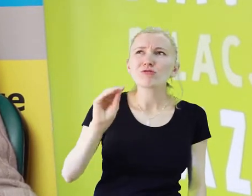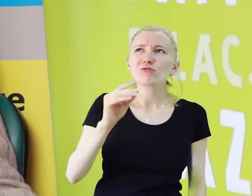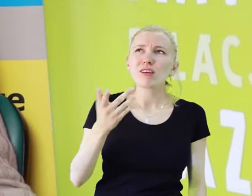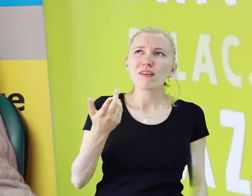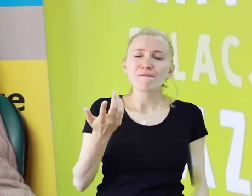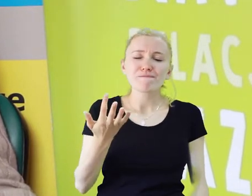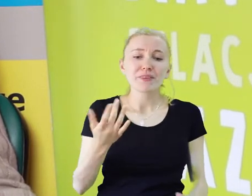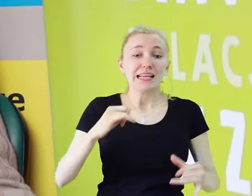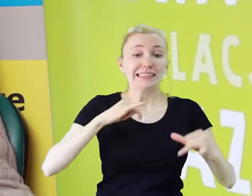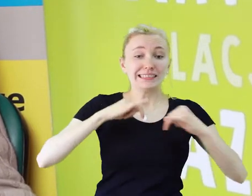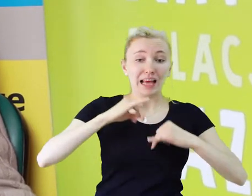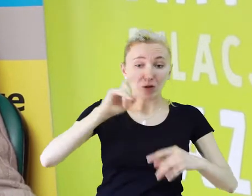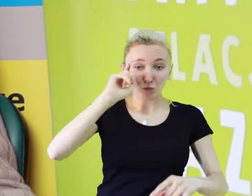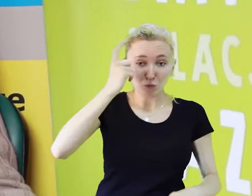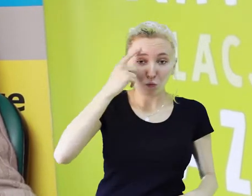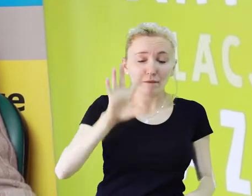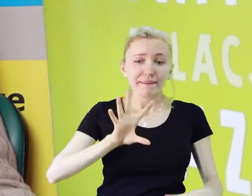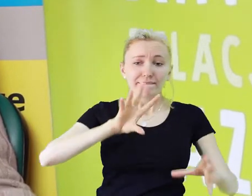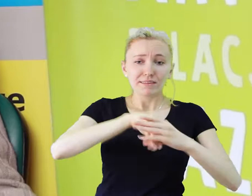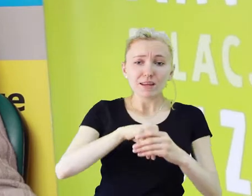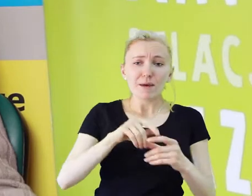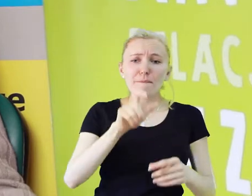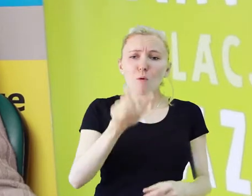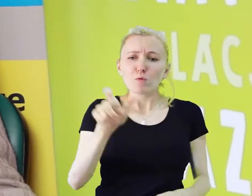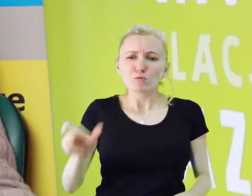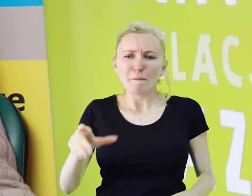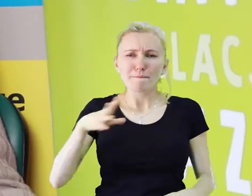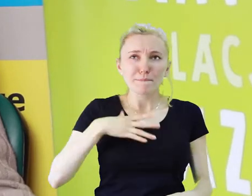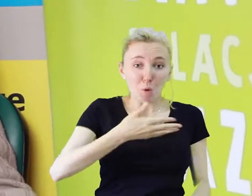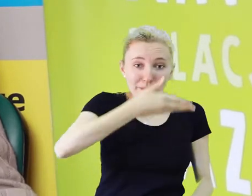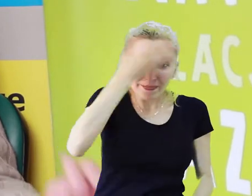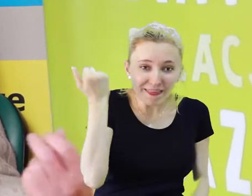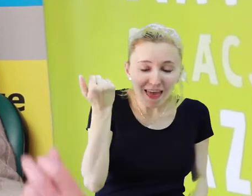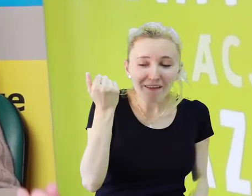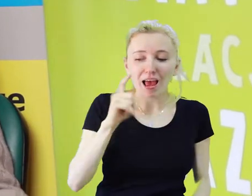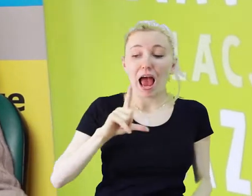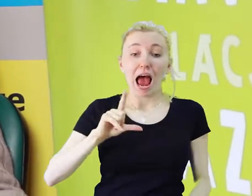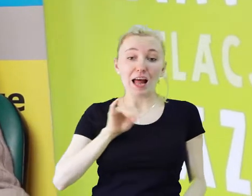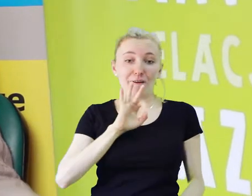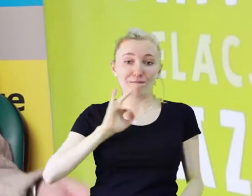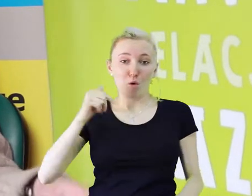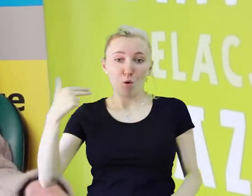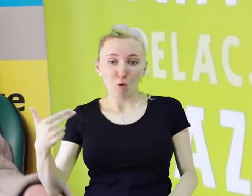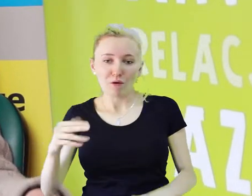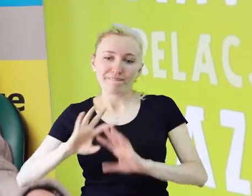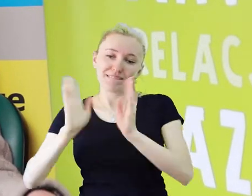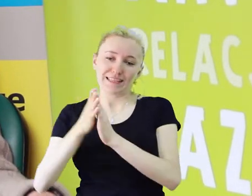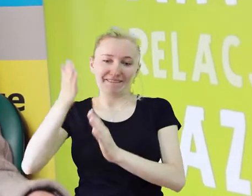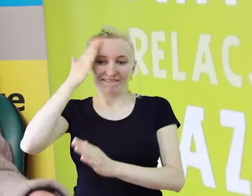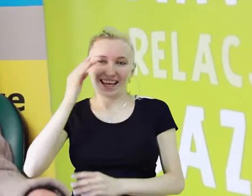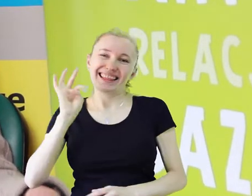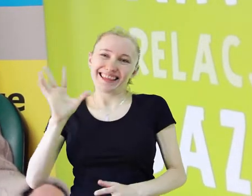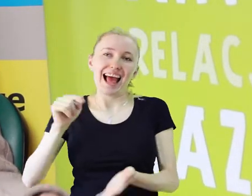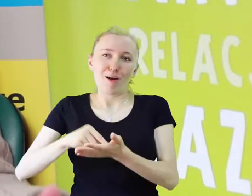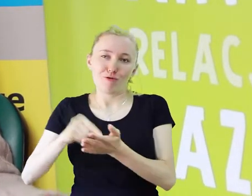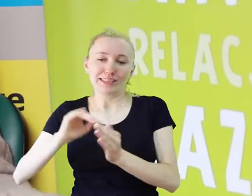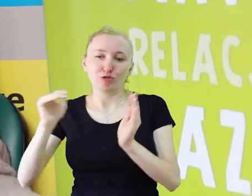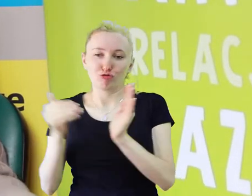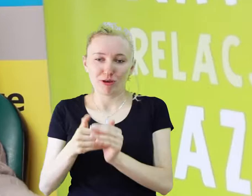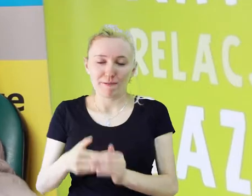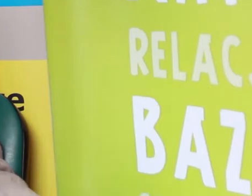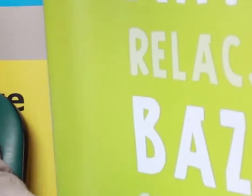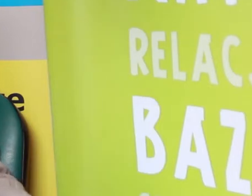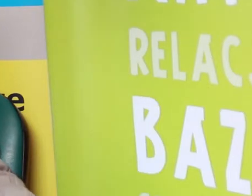Także w zarządzie głównym o tym ktoś nie wiedział, a już w forum było